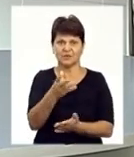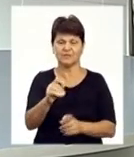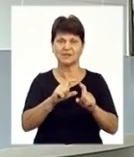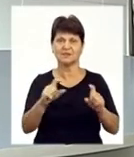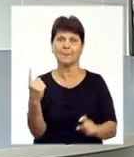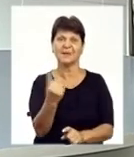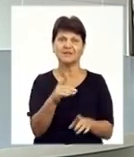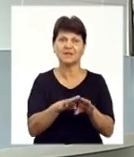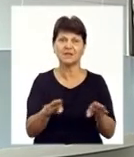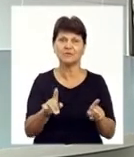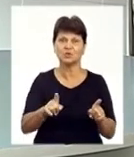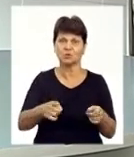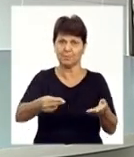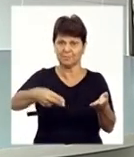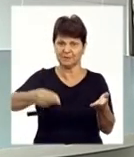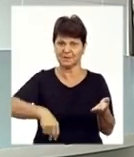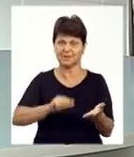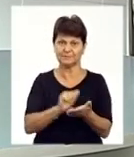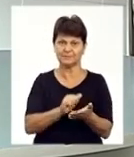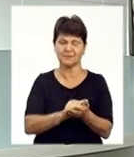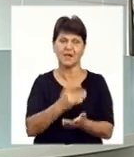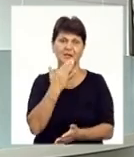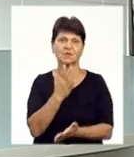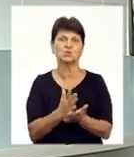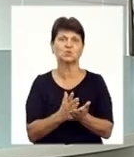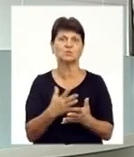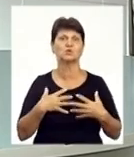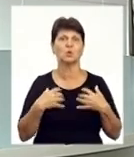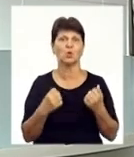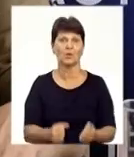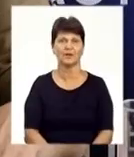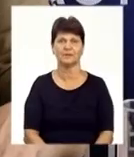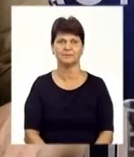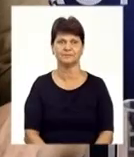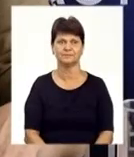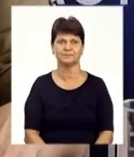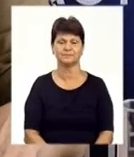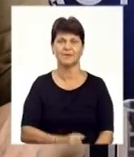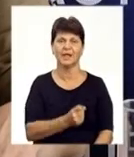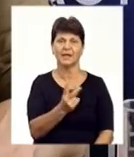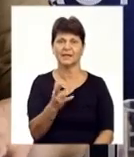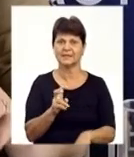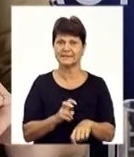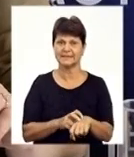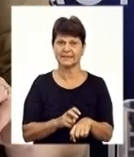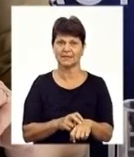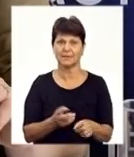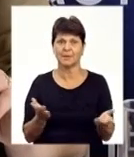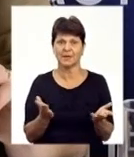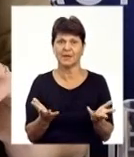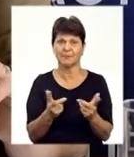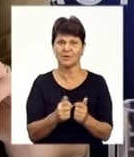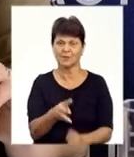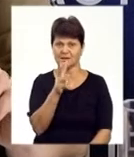первинного рівня, що уклали в угоду з Національною службою здоров'я. Кількість лікарів, яким нарахована